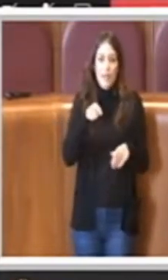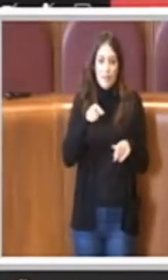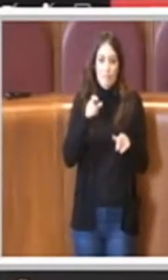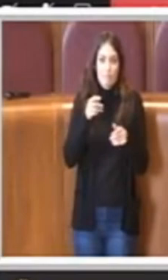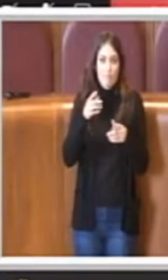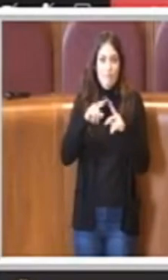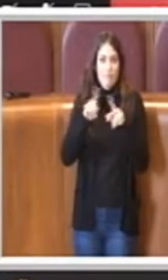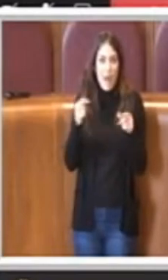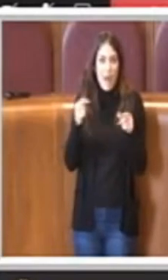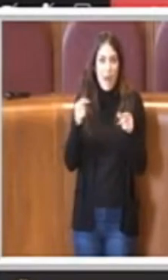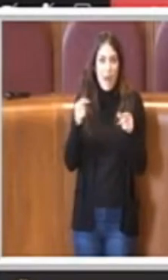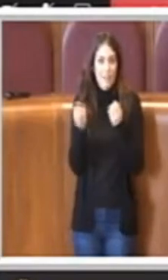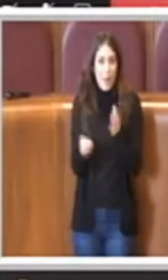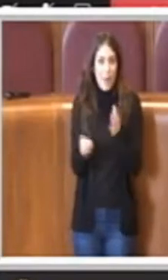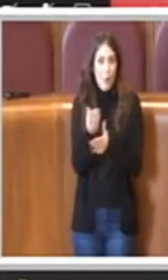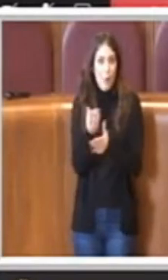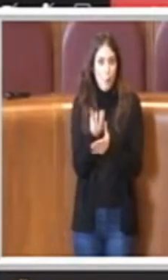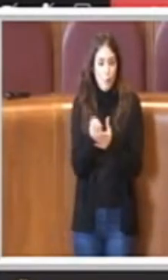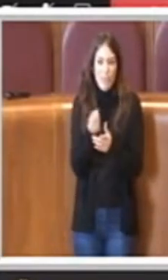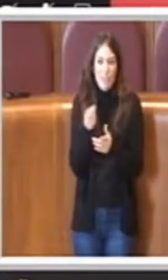grande sofferenza. Grazie Presidente.